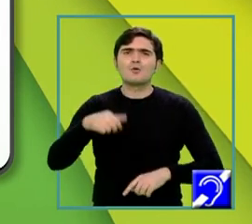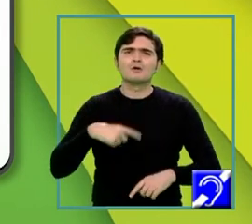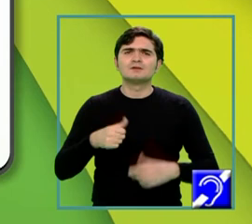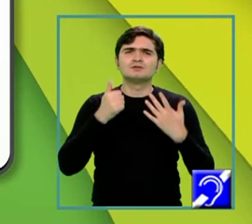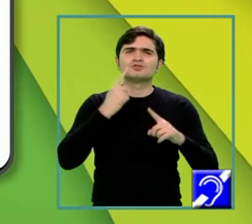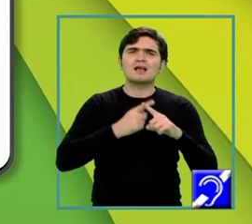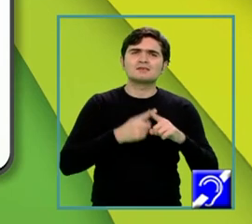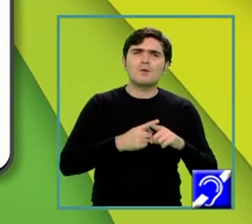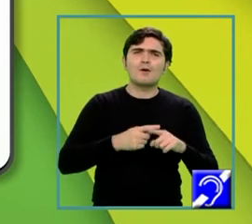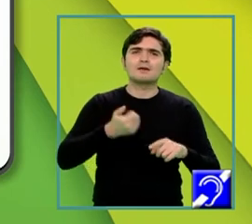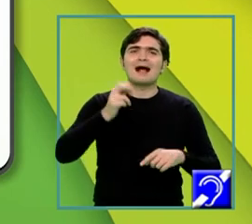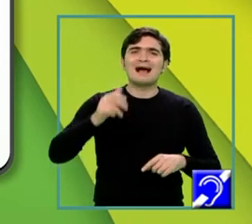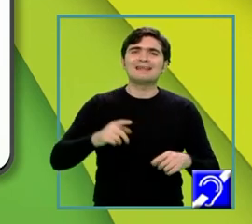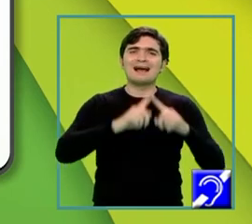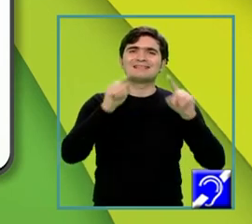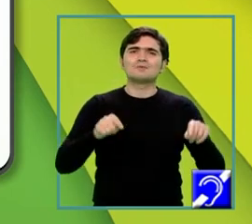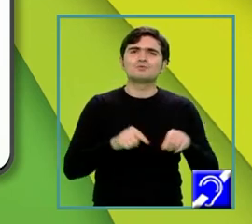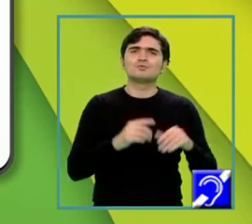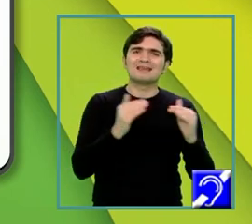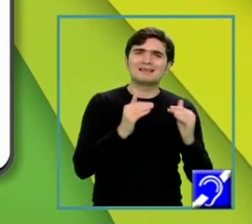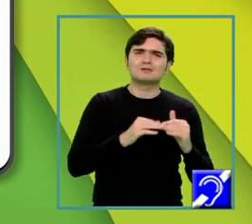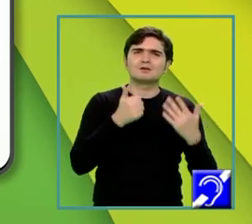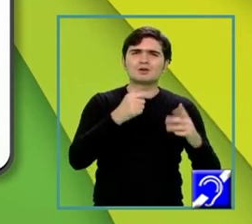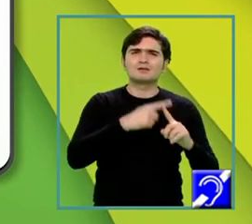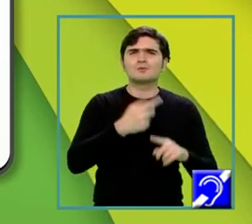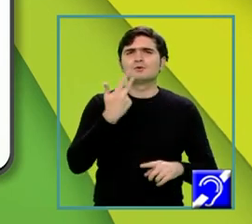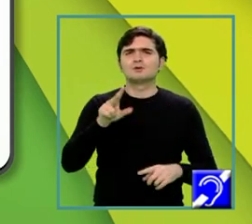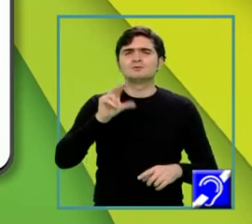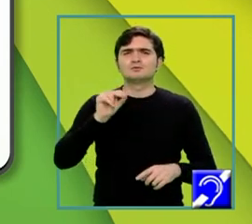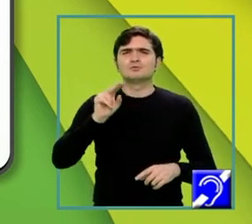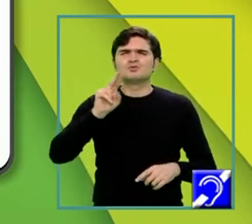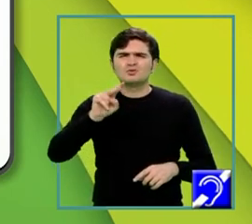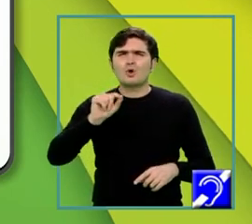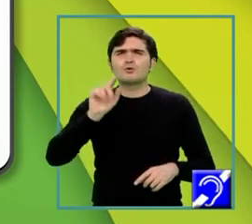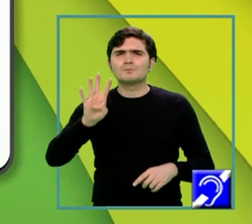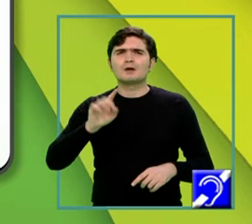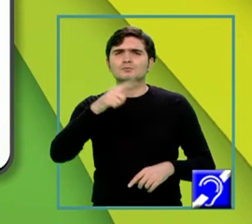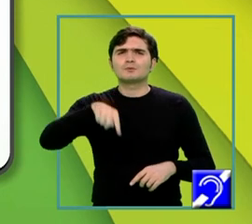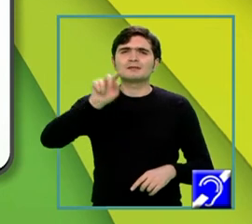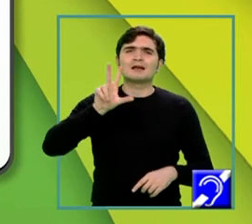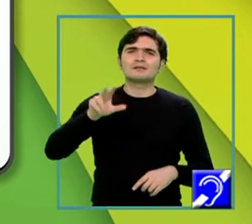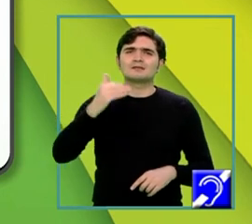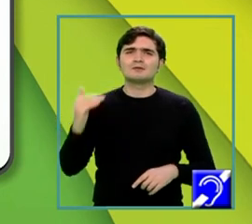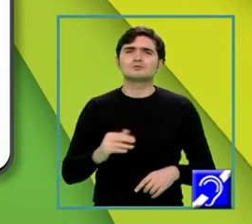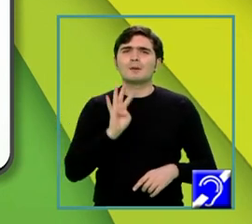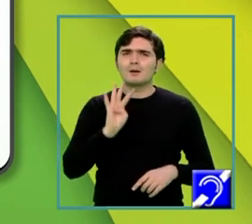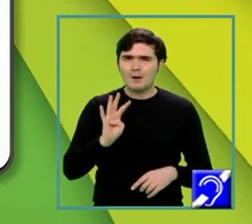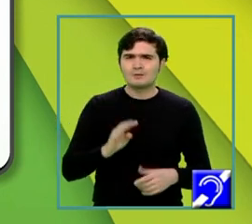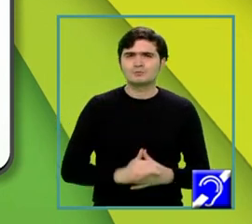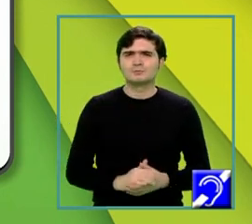echilateral, deci 6 ori 324 radical din 3 supra 4, deci asta este area bazei, da?